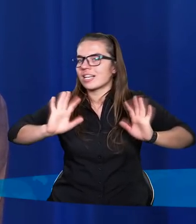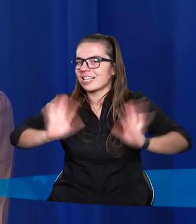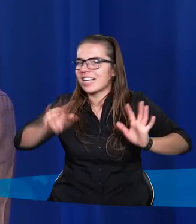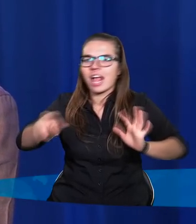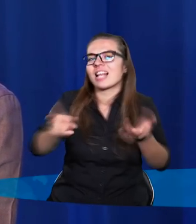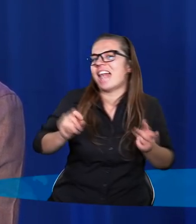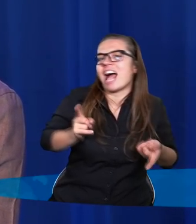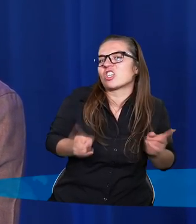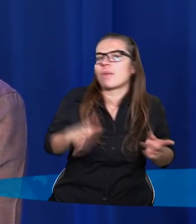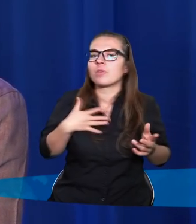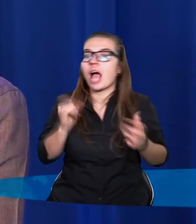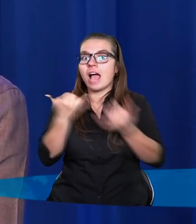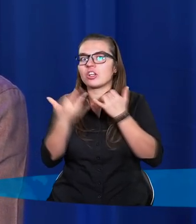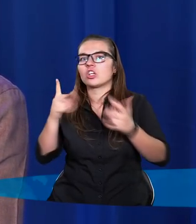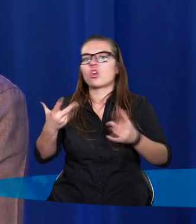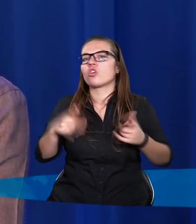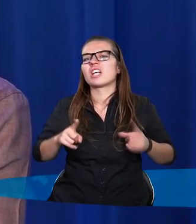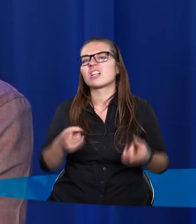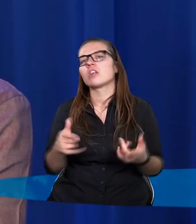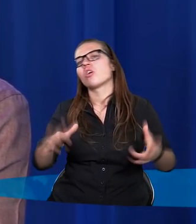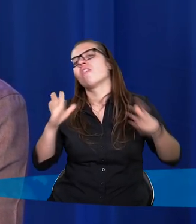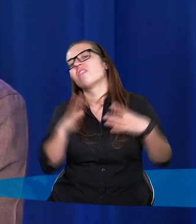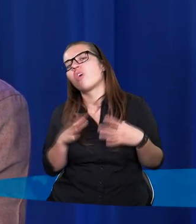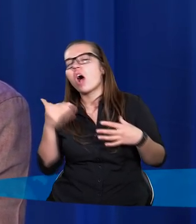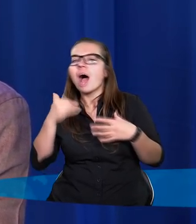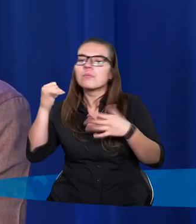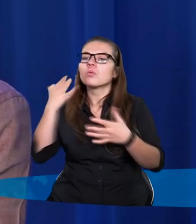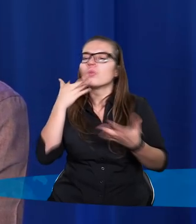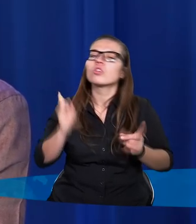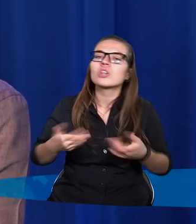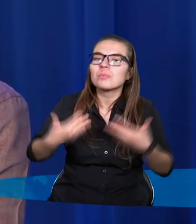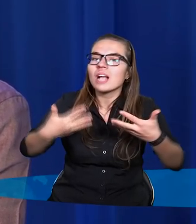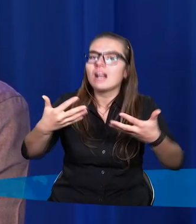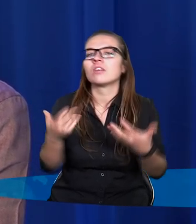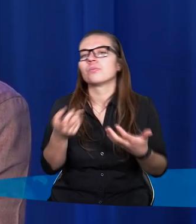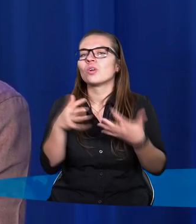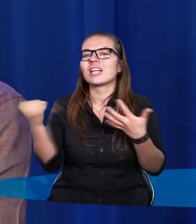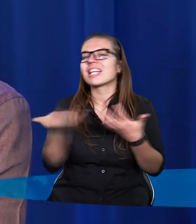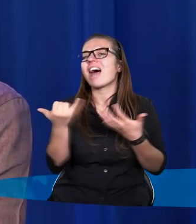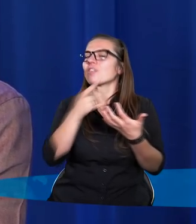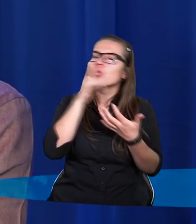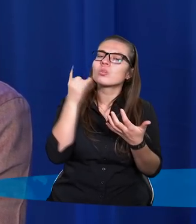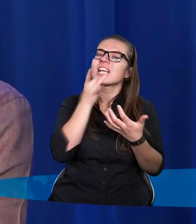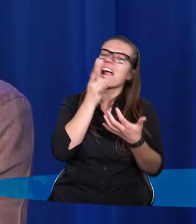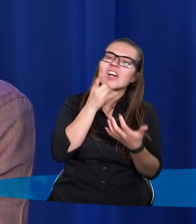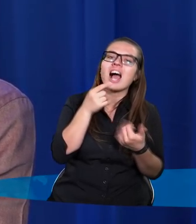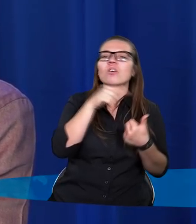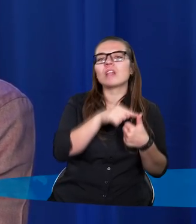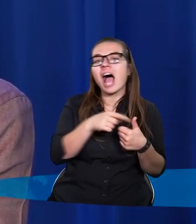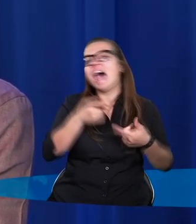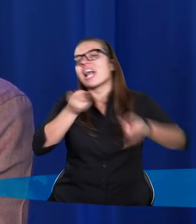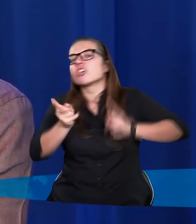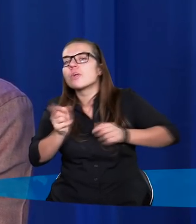bardzo dynamicznie, jak nic się nie działo, to mówią, o Panie Boże, może bardziej. To tak samo tutaj, właśnie ciekawe porównanie z Księgą Apokalipsy,